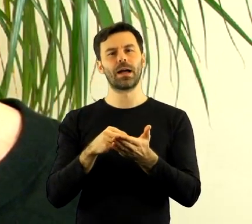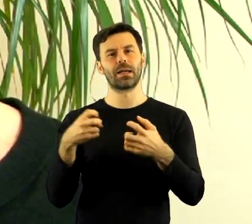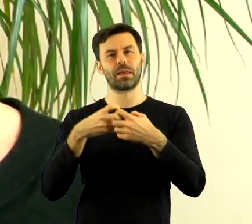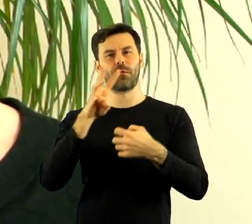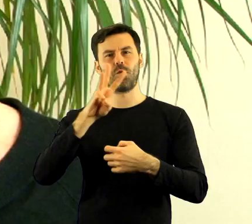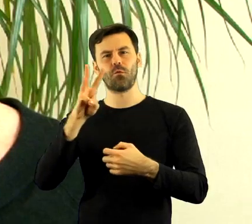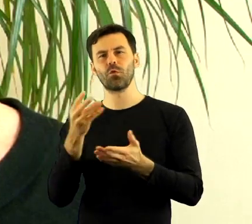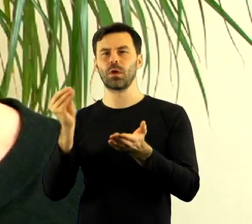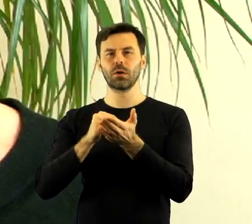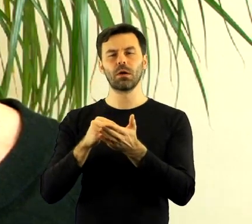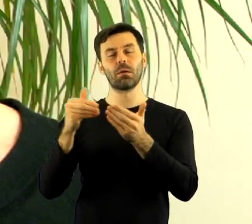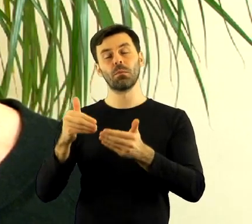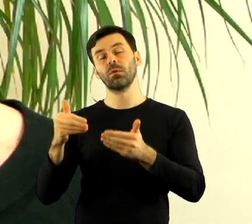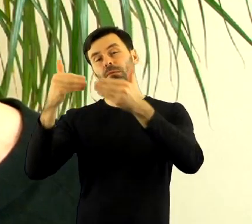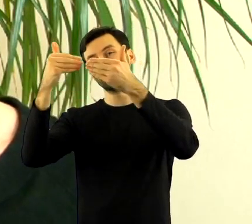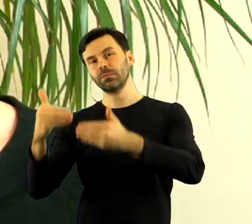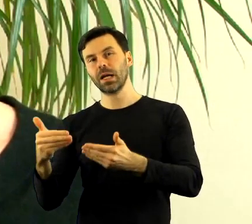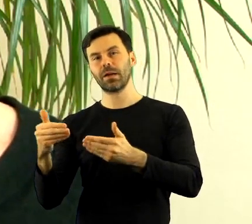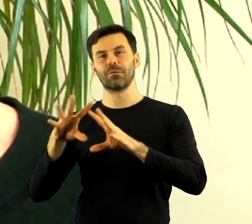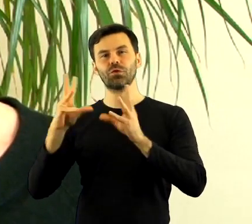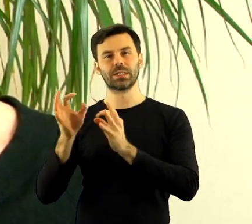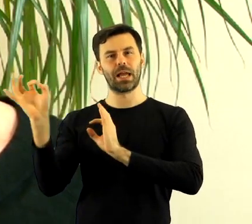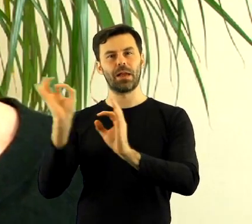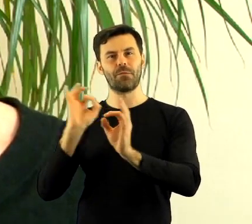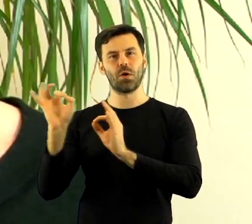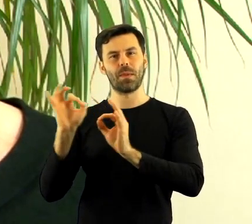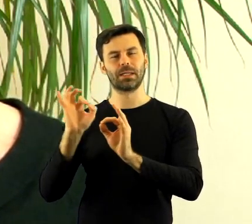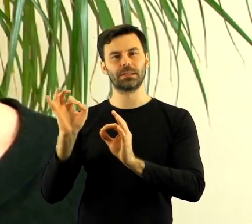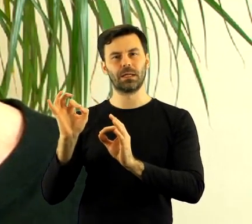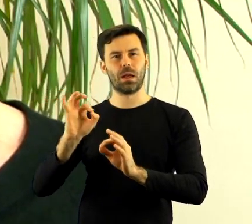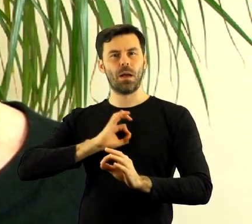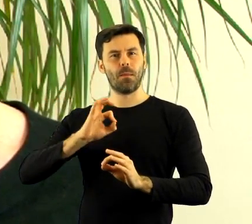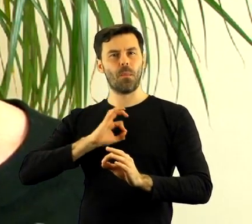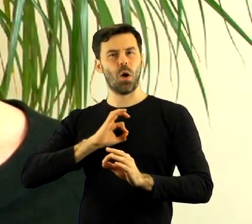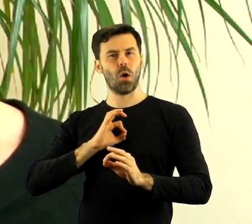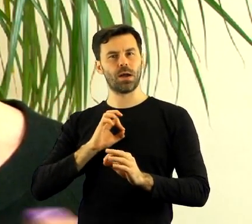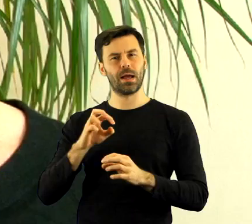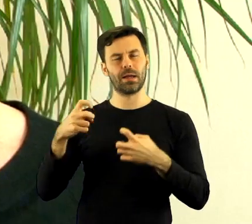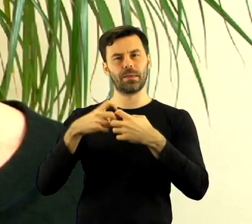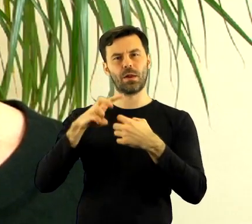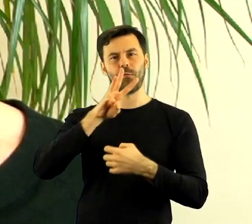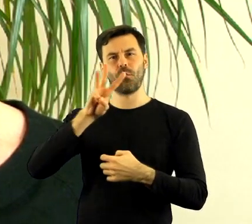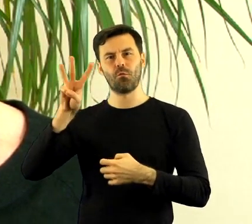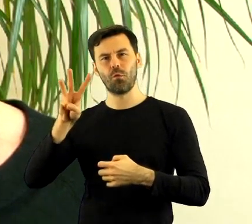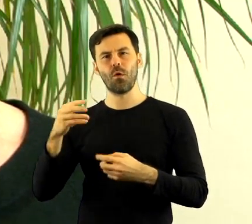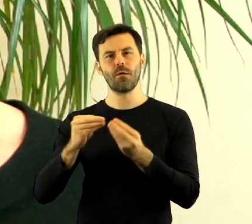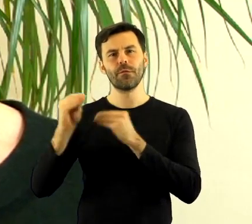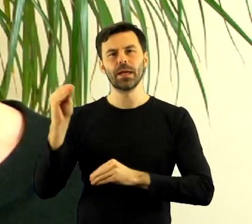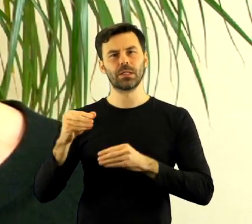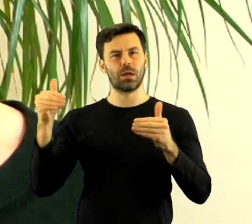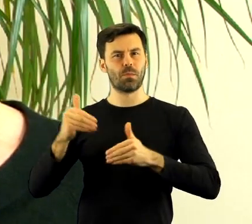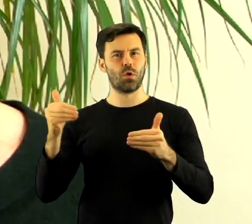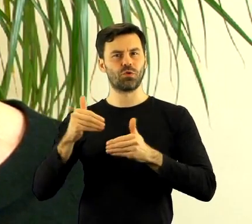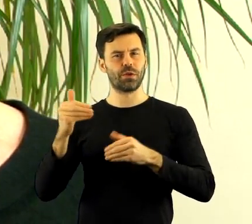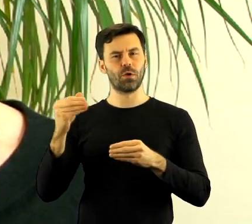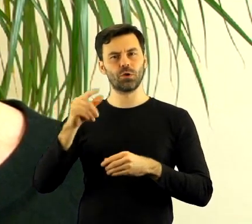Będziemy patrzyli, może nie wszystko na BIP-ie będzie się pokazywało. Nawet jeżeli będzie, to jednak uważam, że ta nasza strona będzie więcej dawała możliwości dotarcia